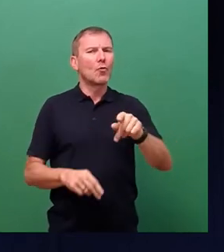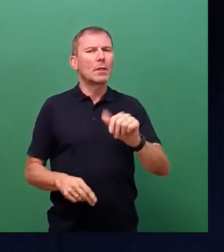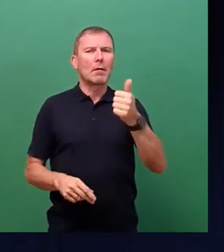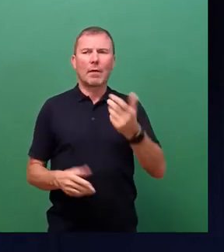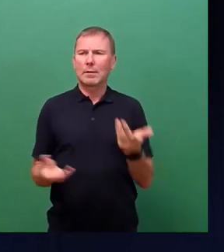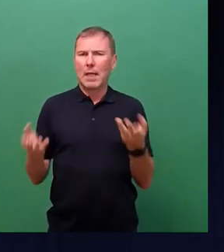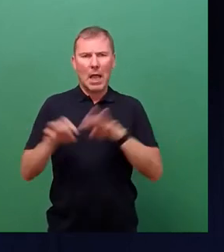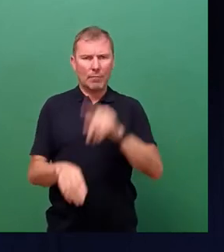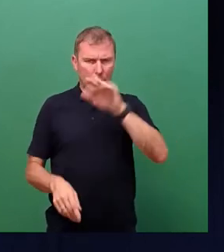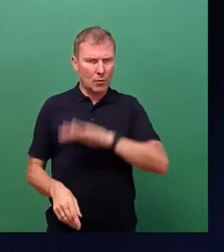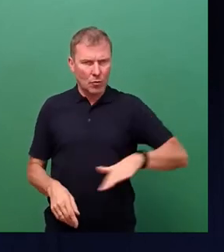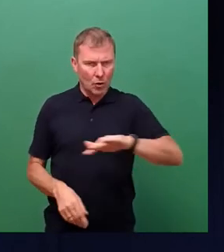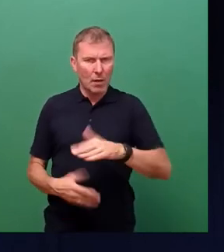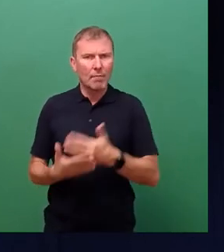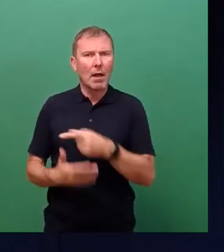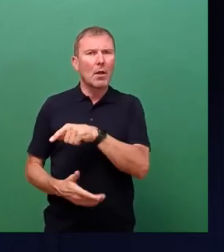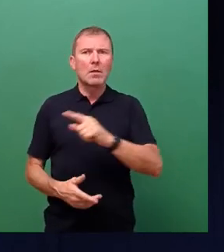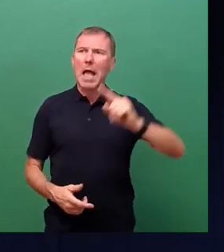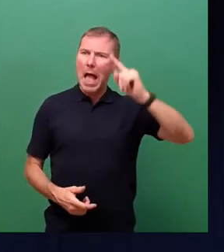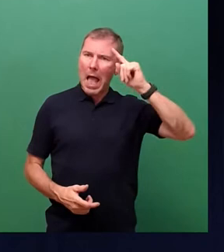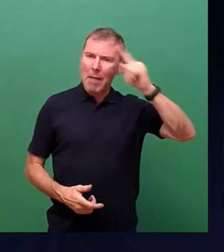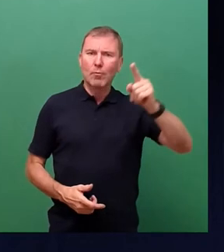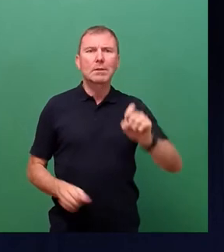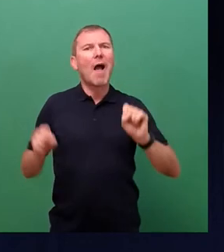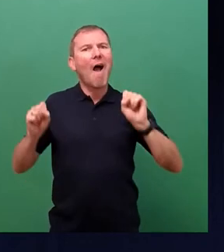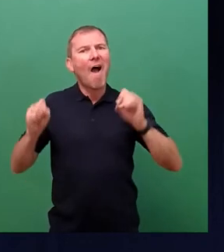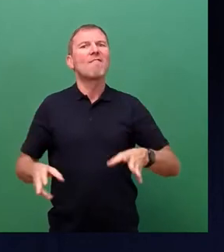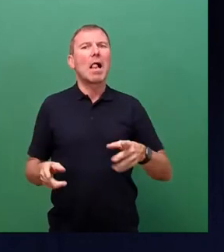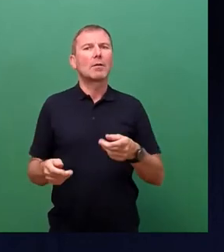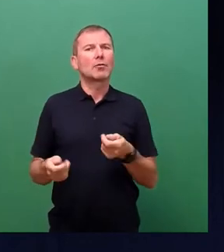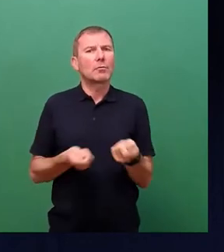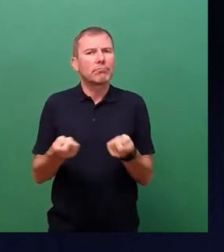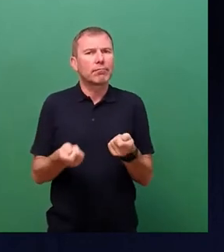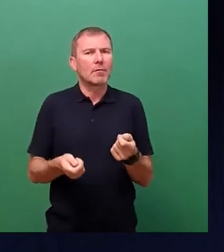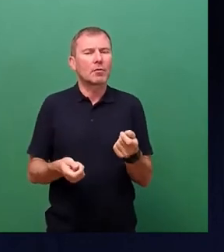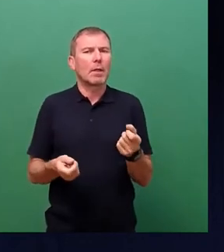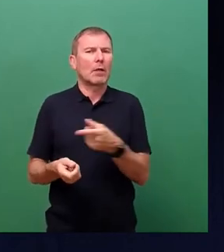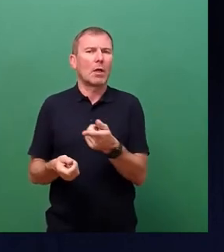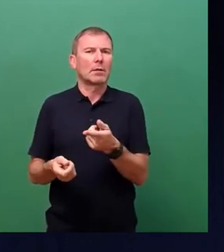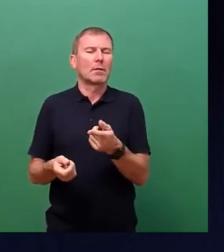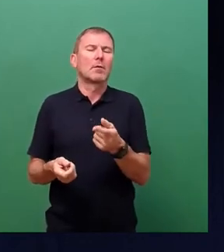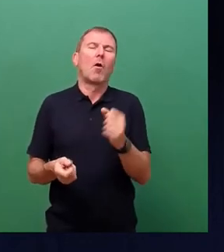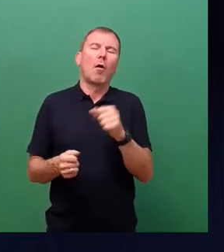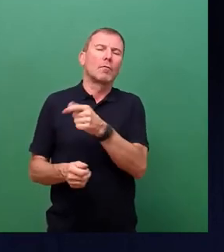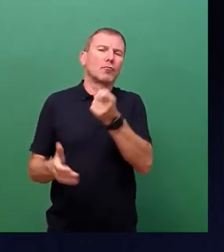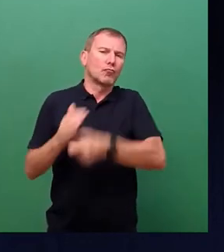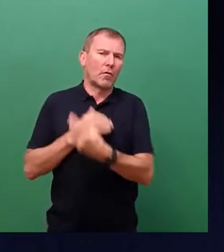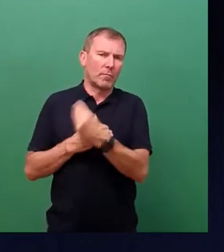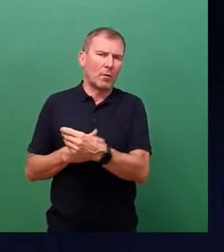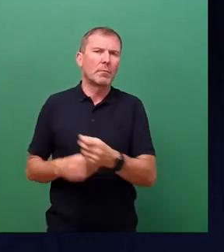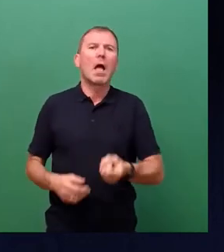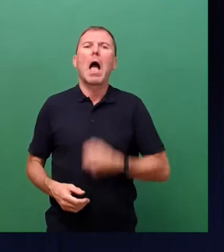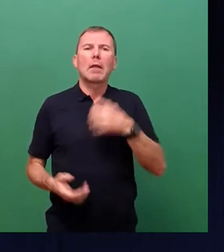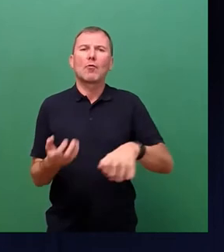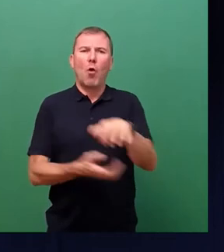Deutschland, weil Leute bewusst fehlspekuliert haben. Die Leute sind zur Rechenschaft gezogen worden. Ich hoffe, das passiert nicht mehr. Wir haben Naturkatastrophen. Wir haben alle